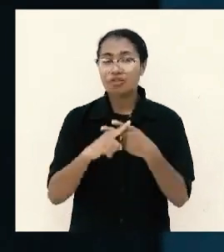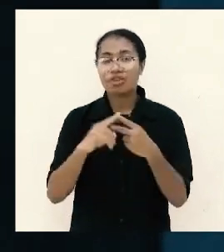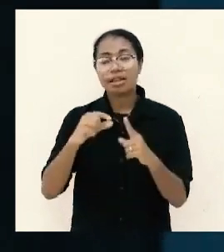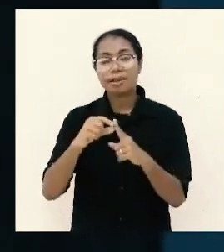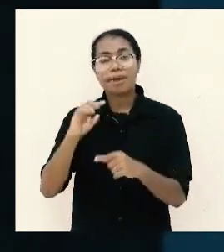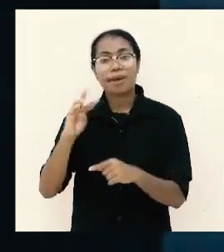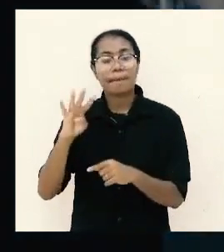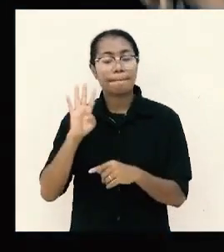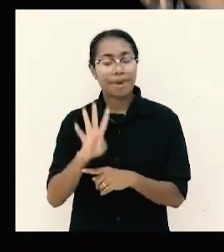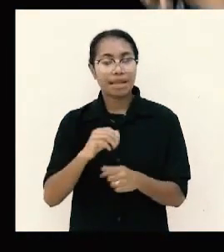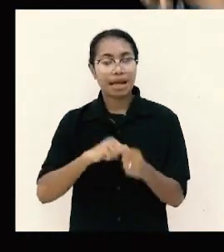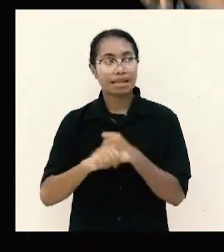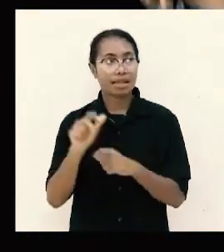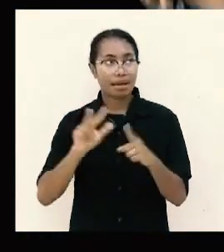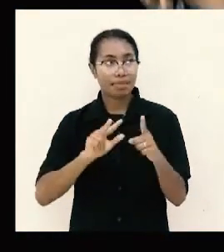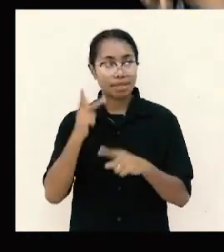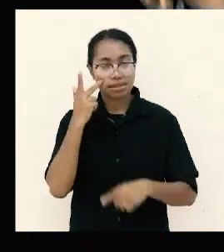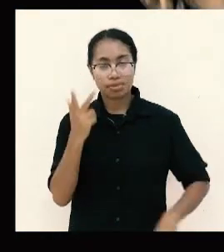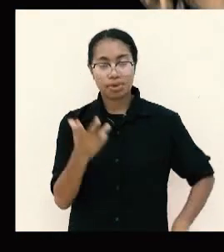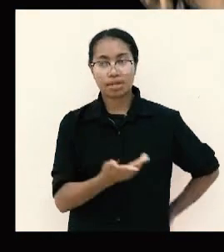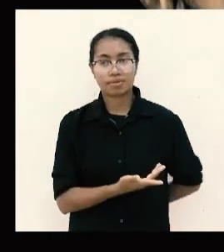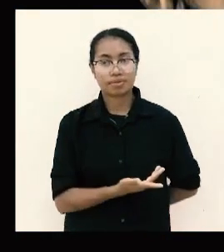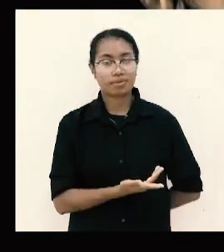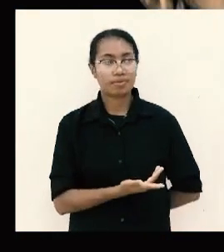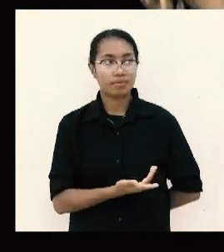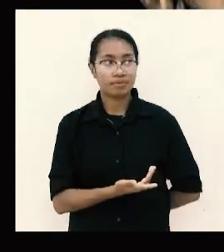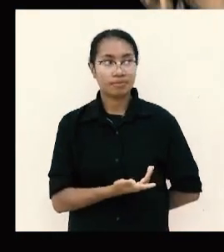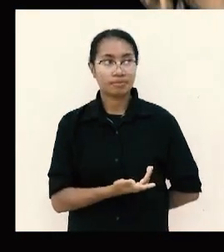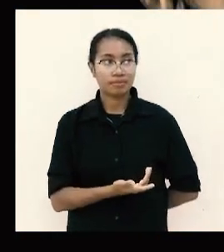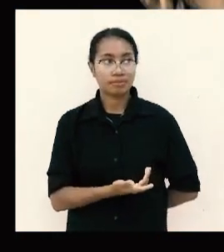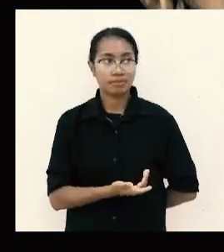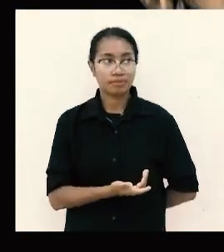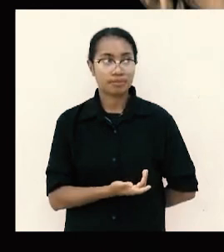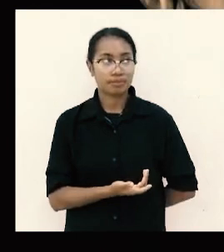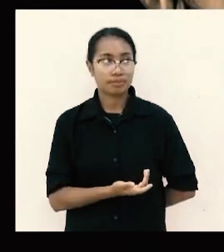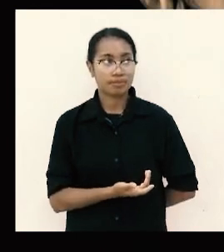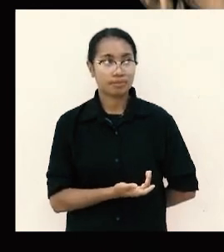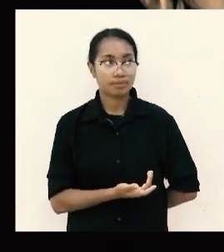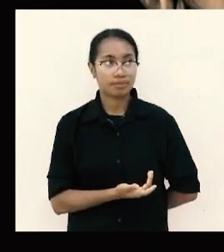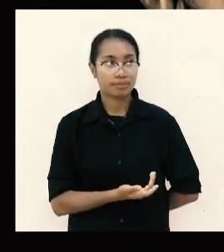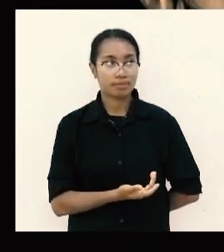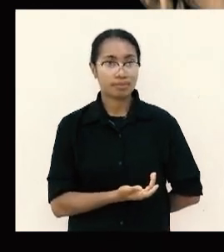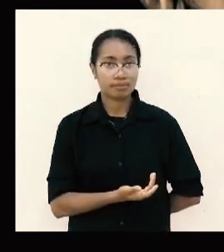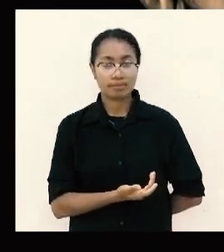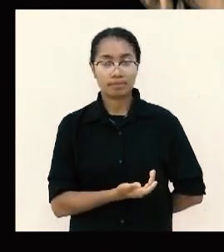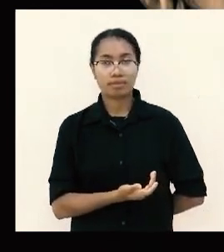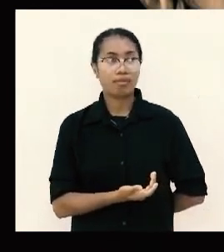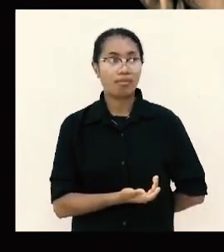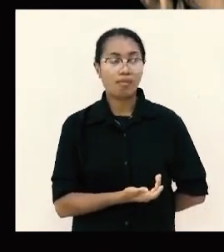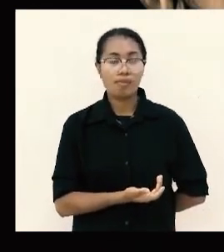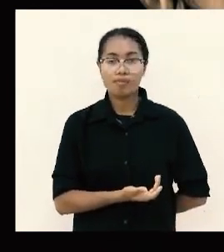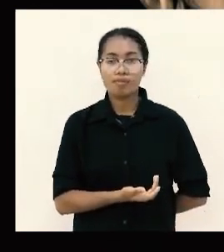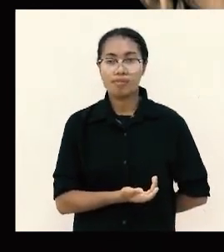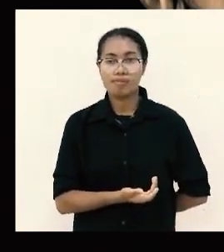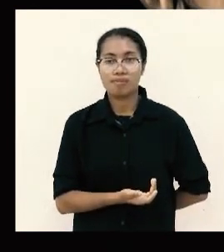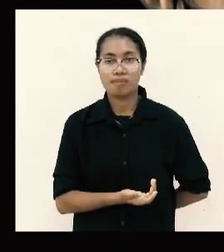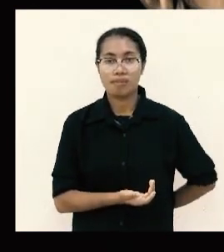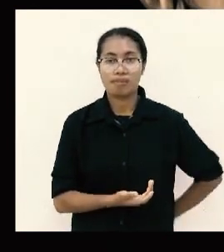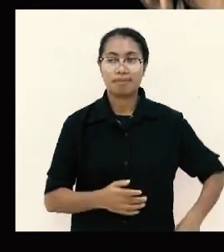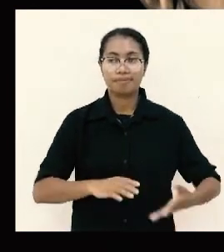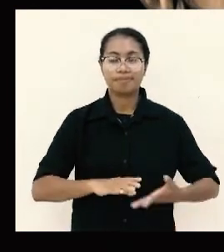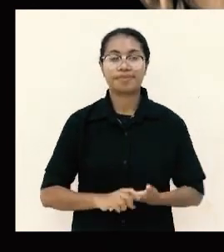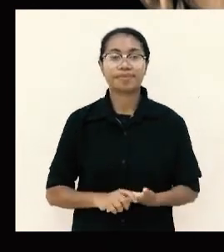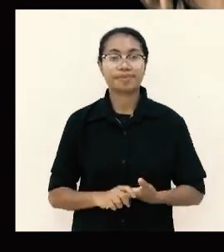segala perkara dapat ku tanggung di dalam dia yang memberi kekuatan padaku